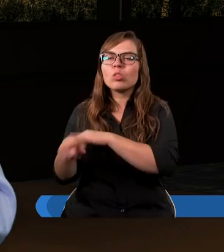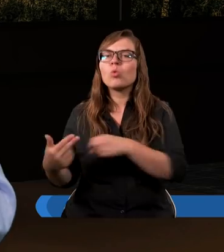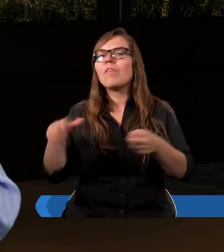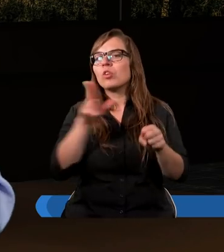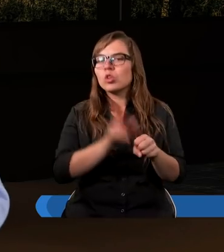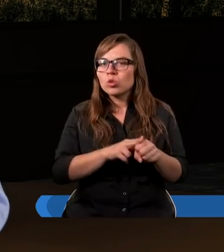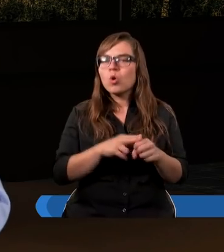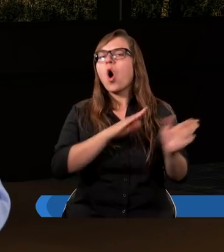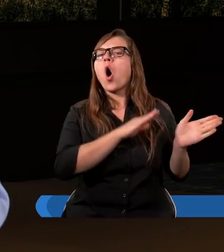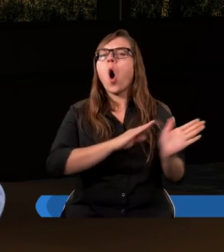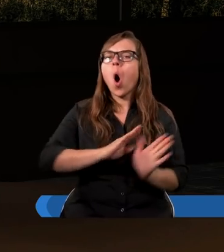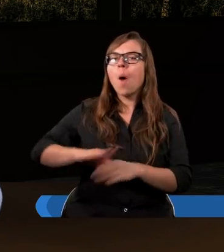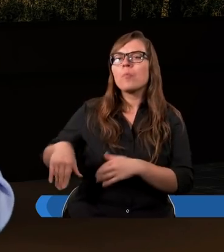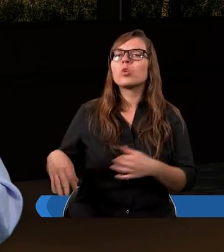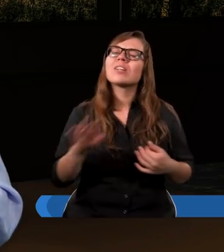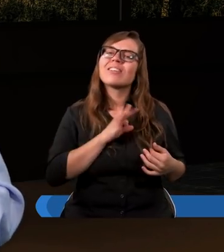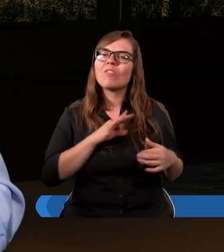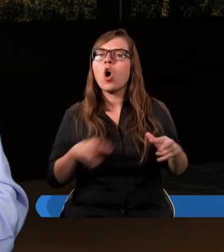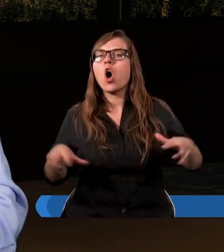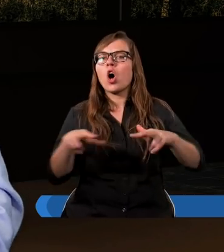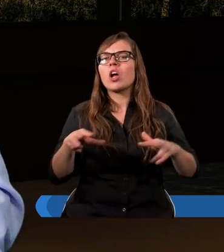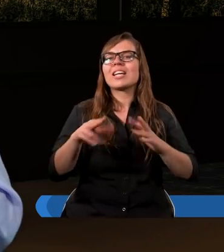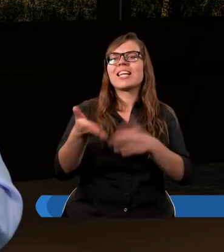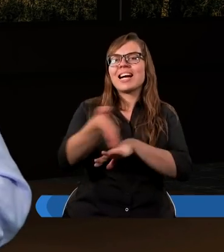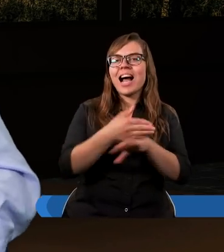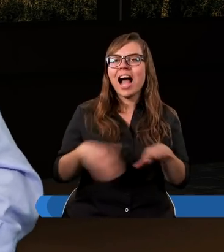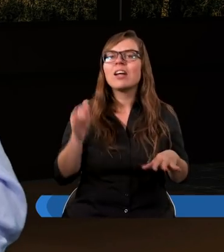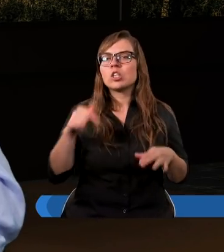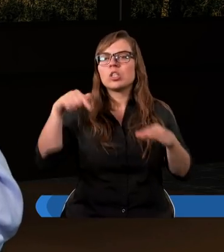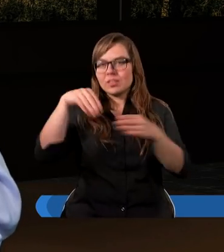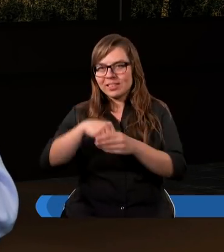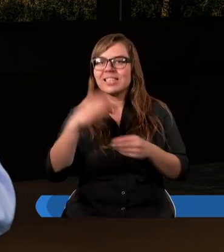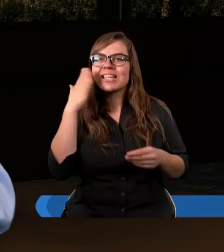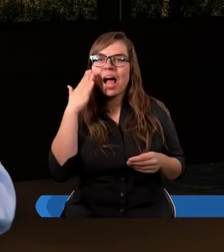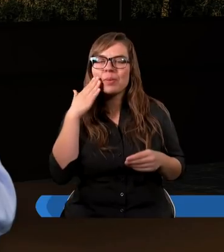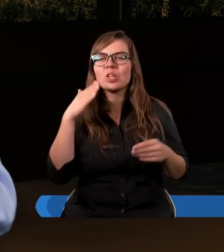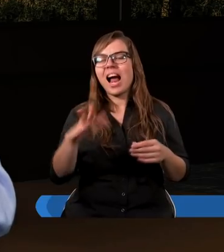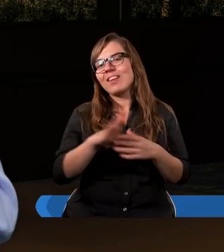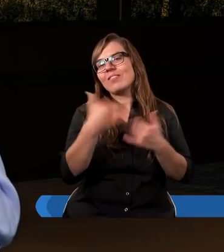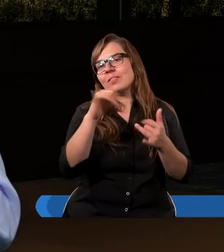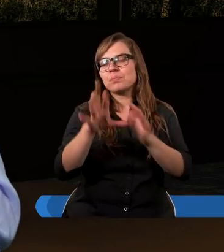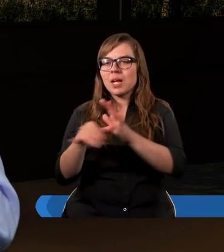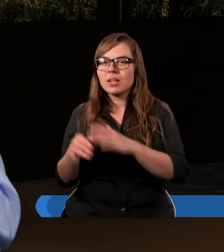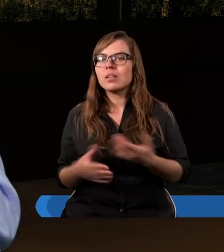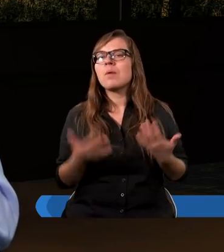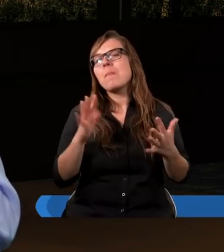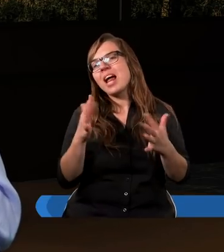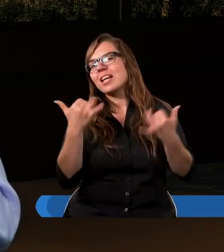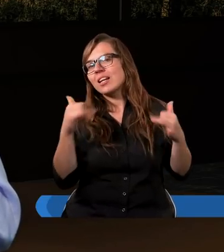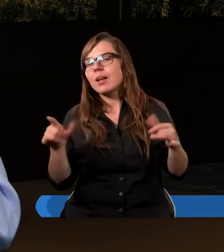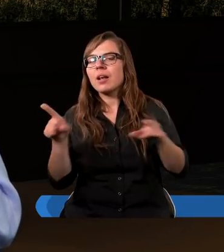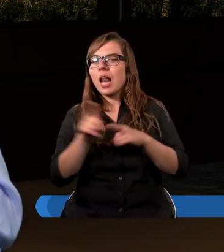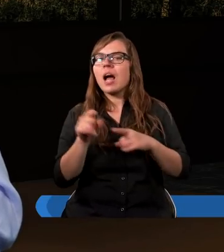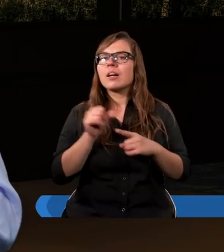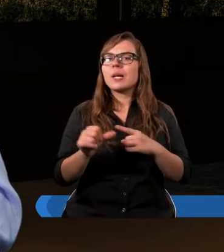którzy opuścili swój rodzinny kraj i tu zamieszkali i tak dalej. Tam między innymi jest